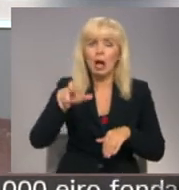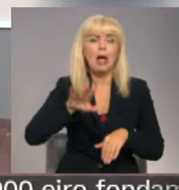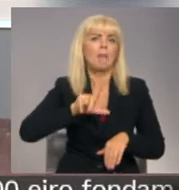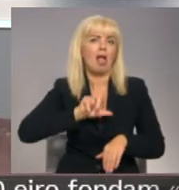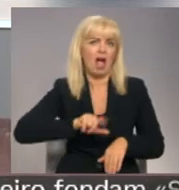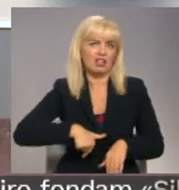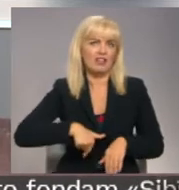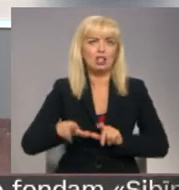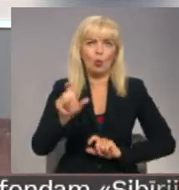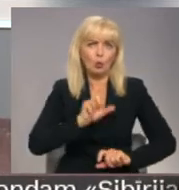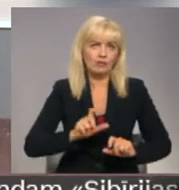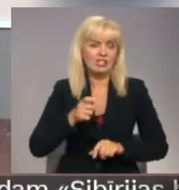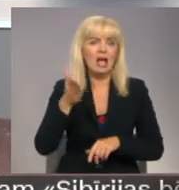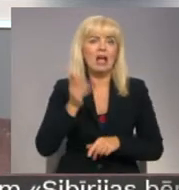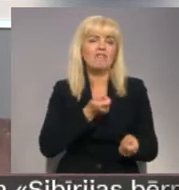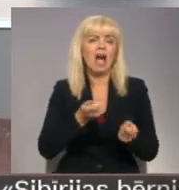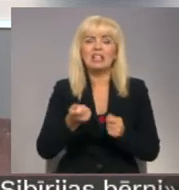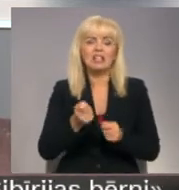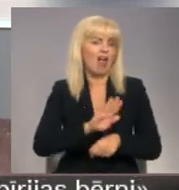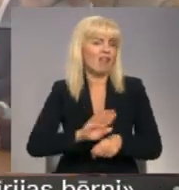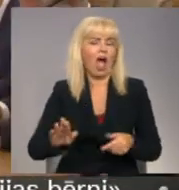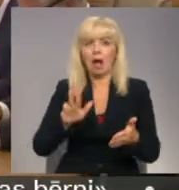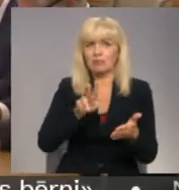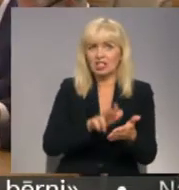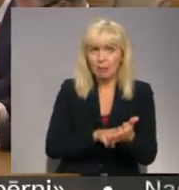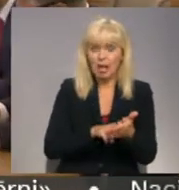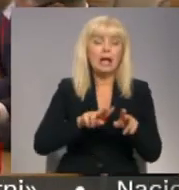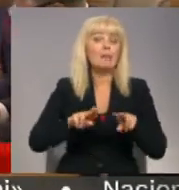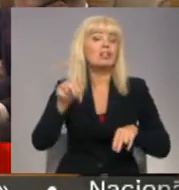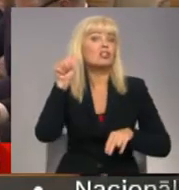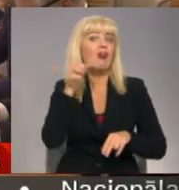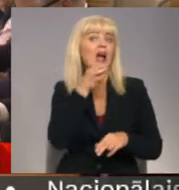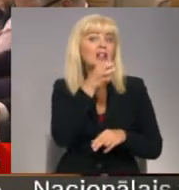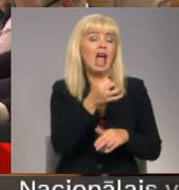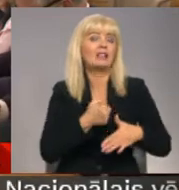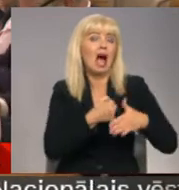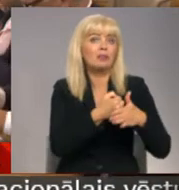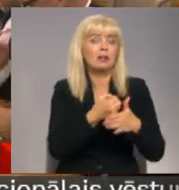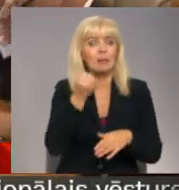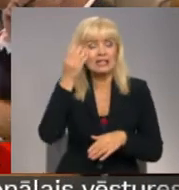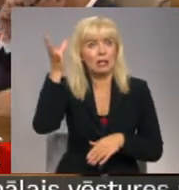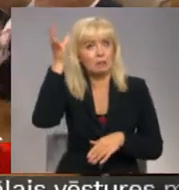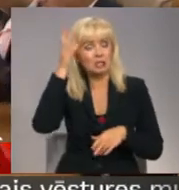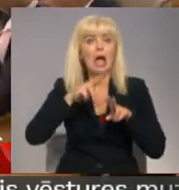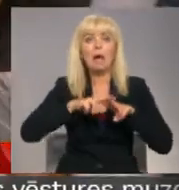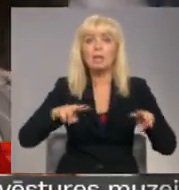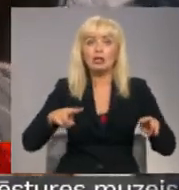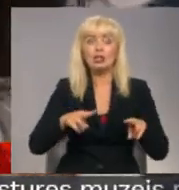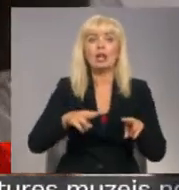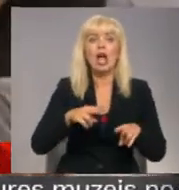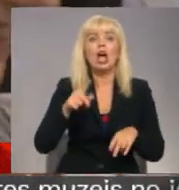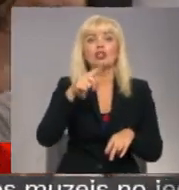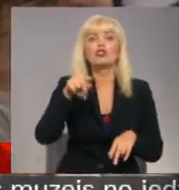Notikumiem līdz sakoja Zando Zobalode. Ministru vakar paustais atbalsts izglītības un zinātnes ministrei Ilgai